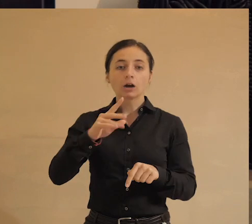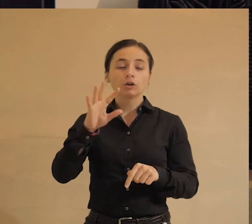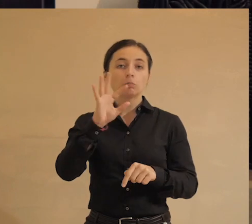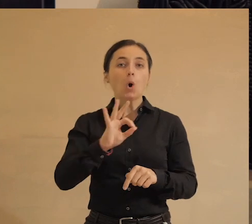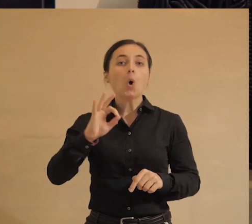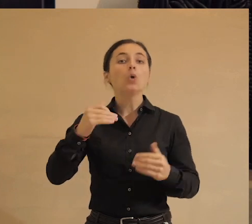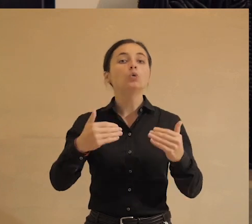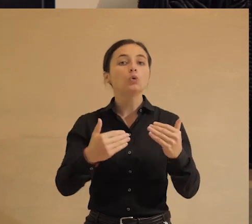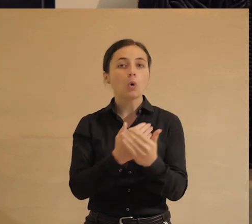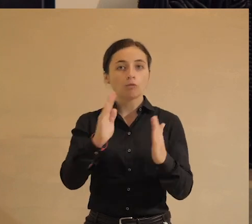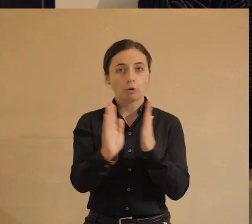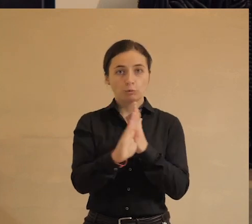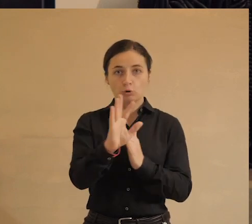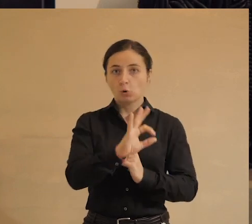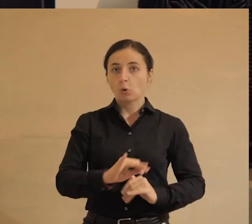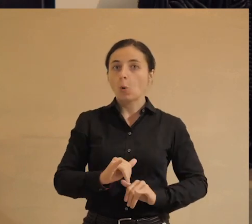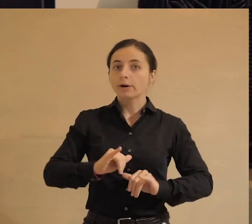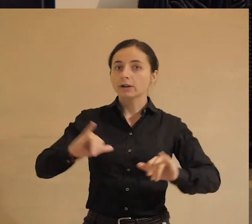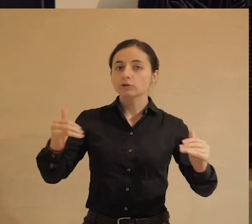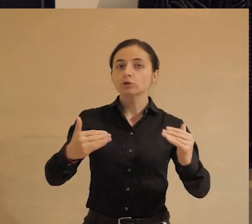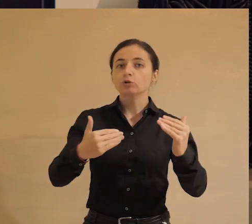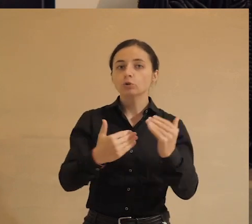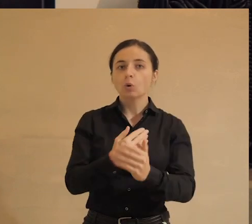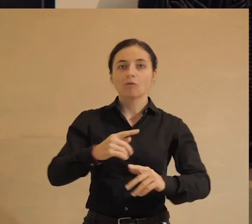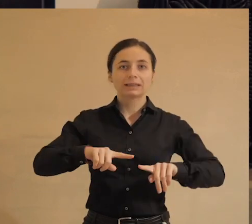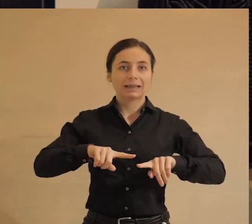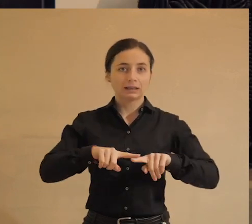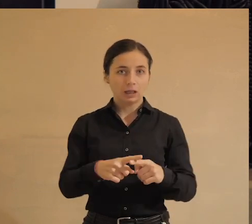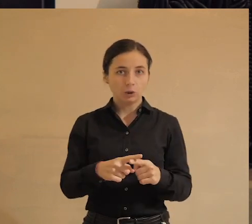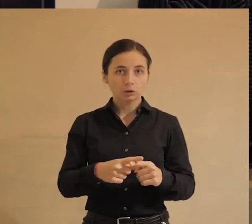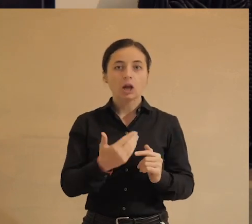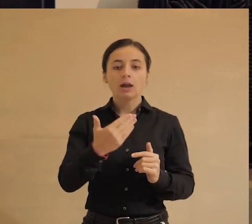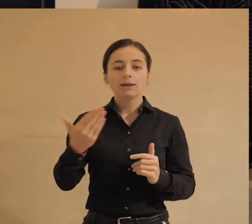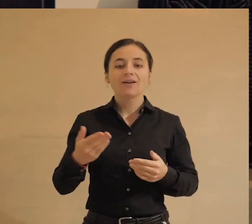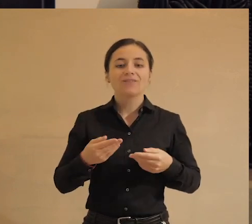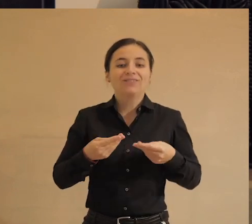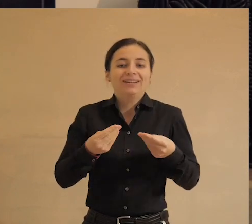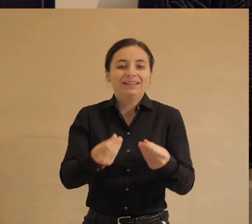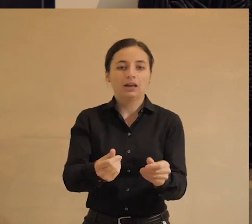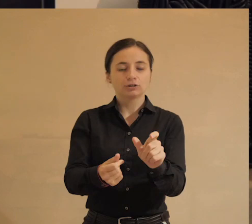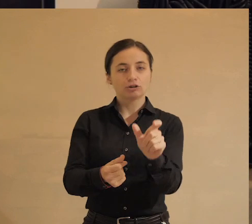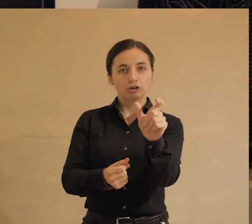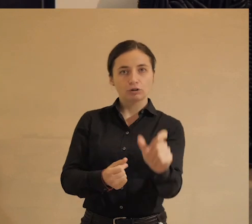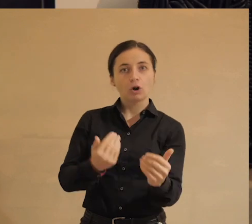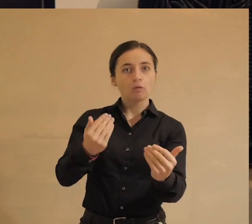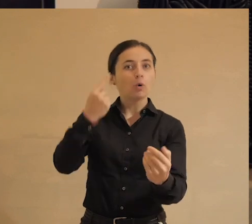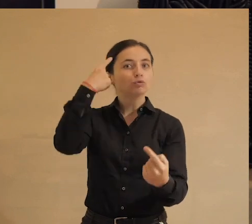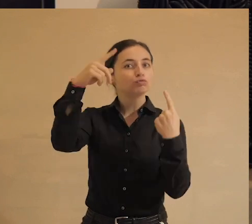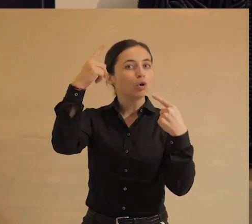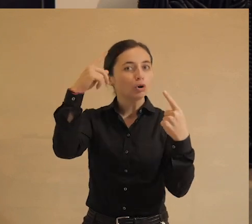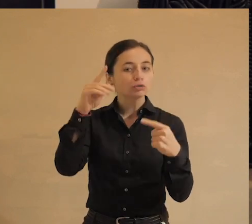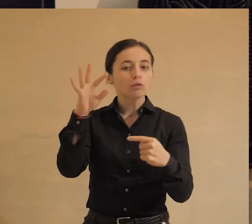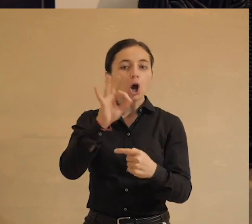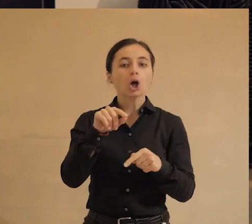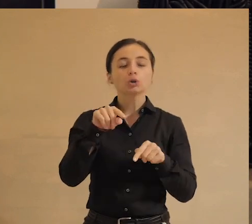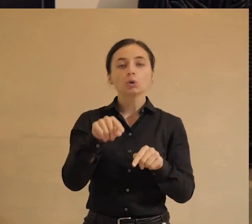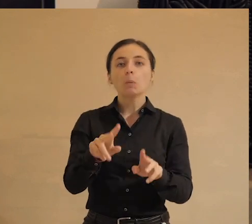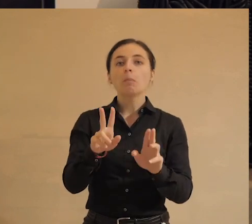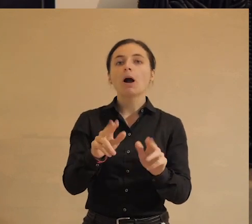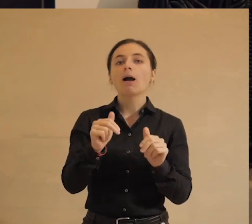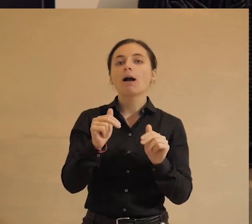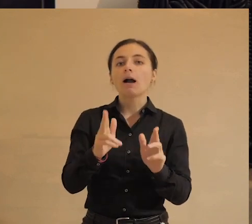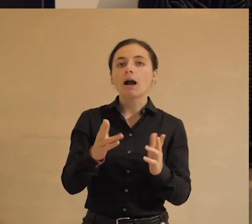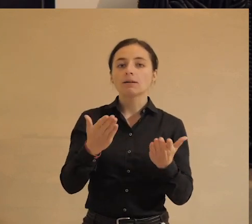природе, о развитии новых технологий, об их влиянии на человека, его творчество, и о том, как